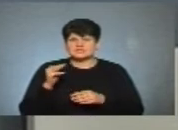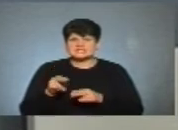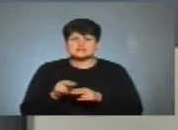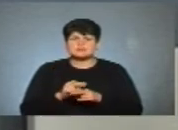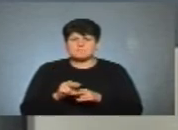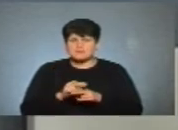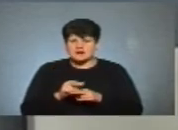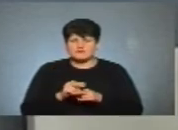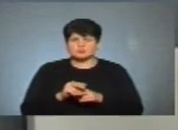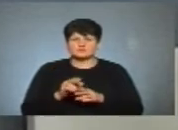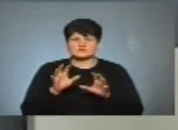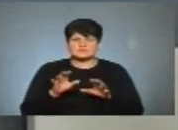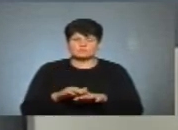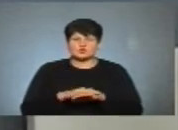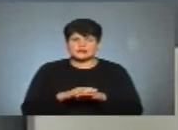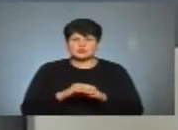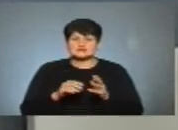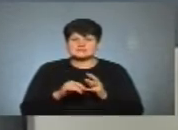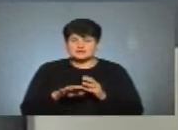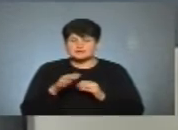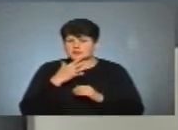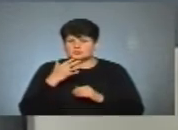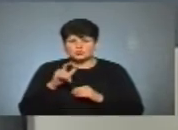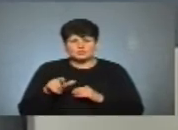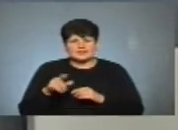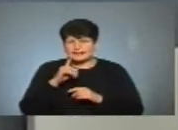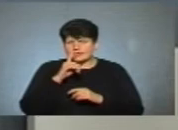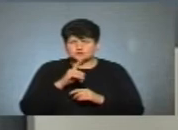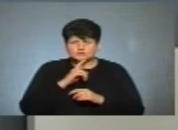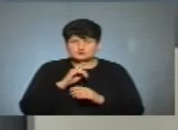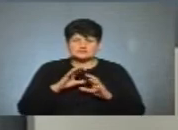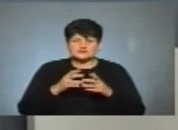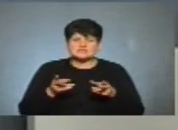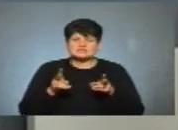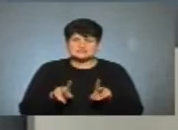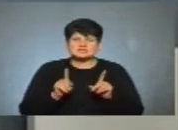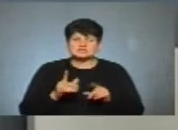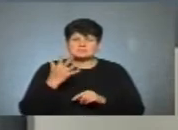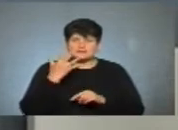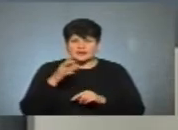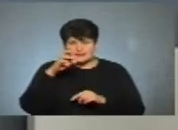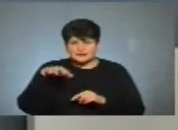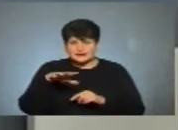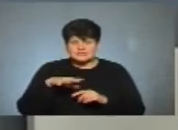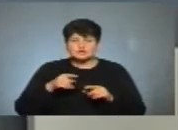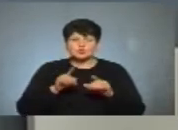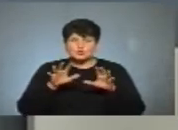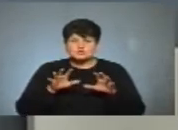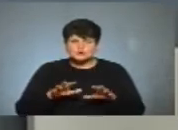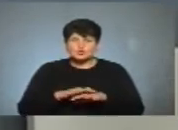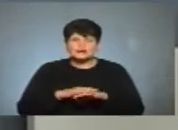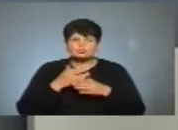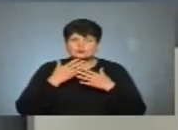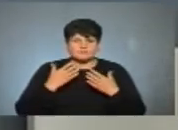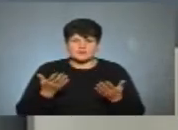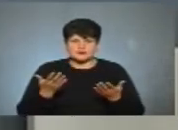ринок землі. Багато людей до цього часу не розуміють, що, напевно, в світі залишилося лише п'ять країн, де такого закону і де такого ринку немає.